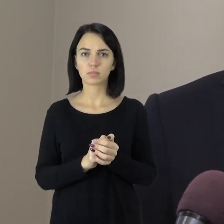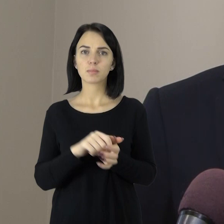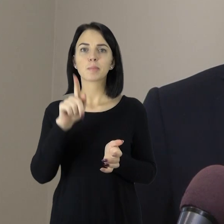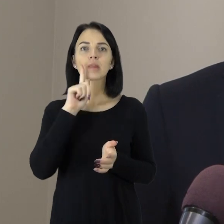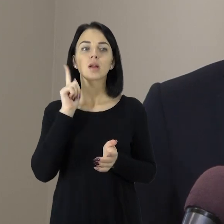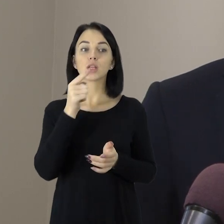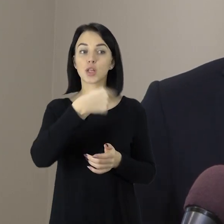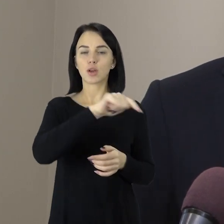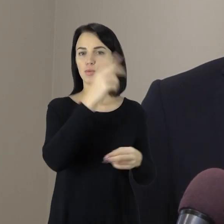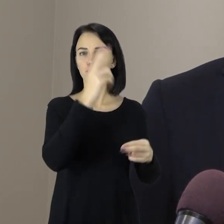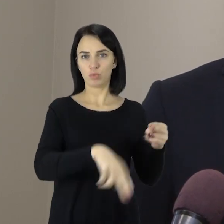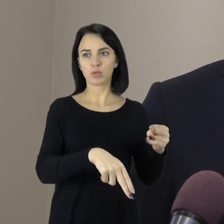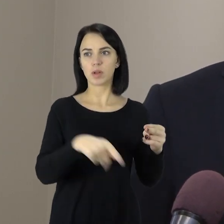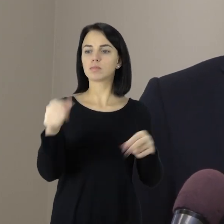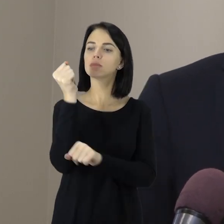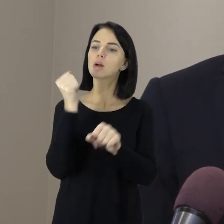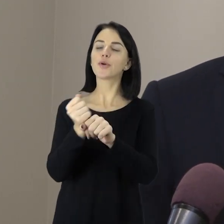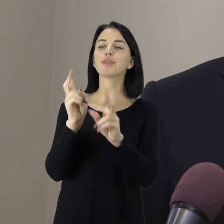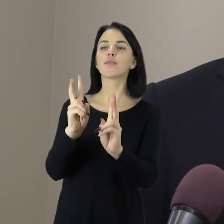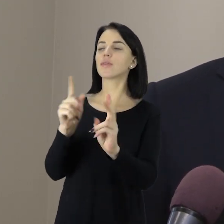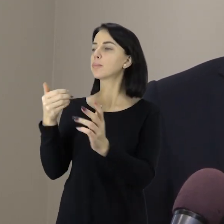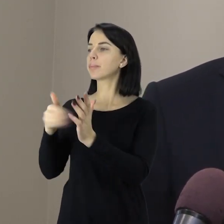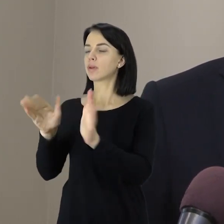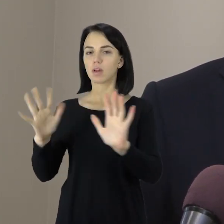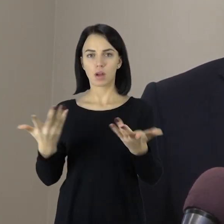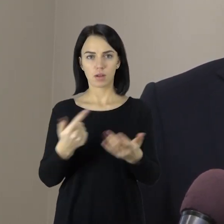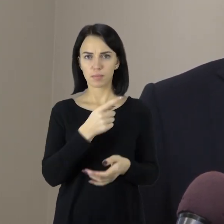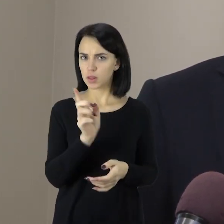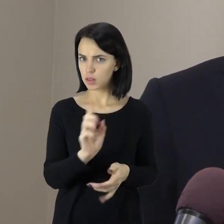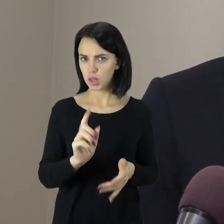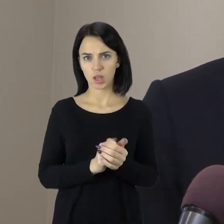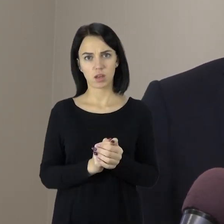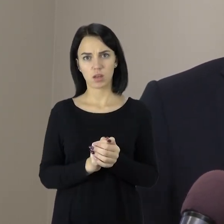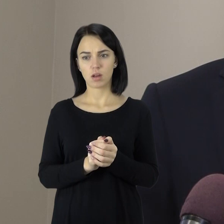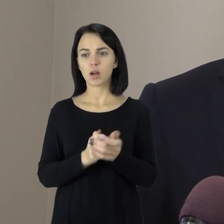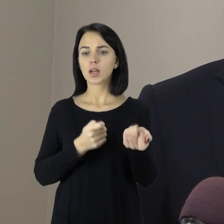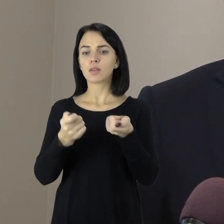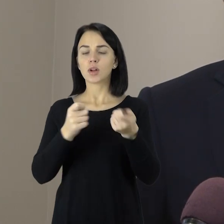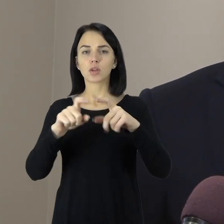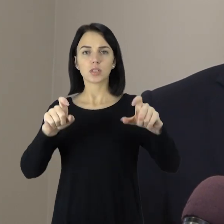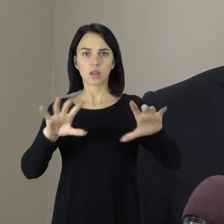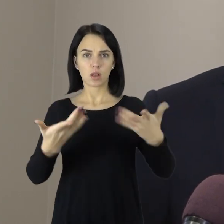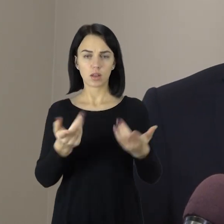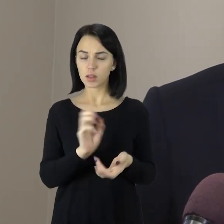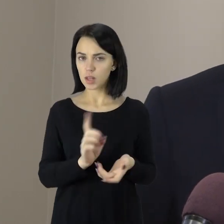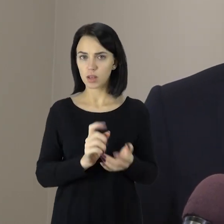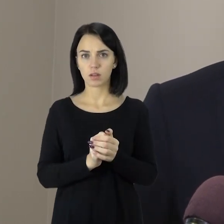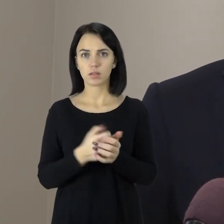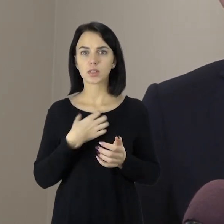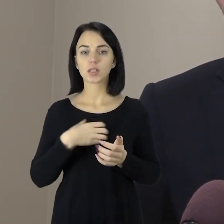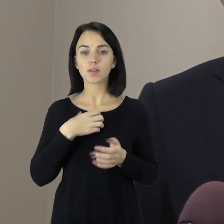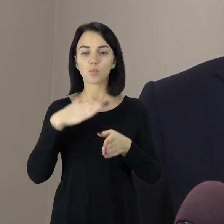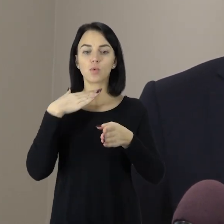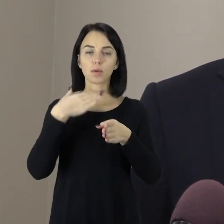jaunimas dabar turi pasakyti, koks darbuotojas turi dirbti ar nedirbti, arba kokią įstaigą juos turi valdyti ar nevaldyti. Tai svarbiausia, kad